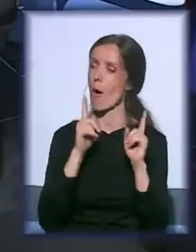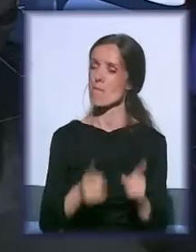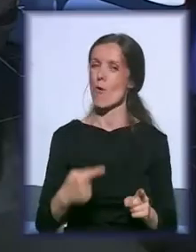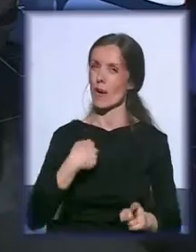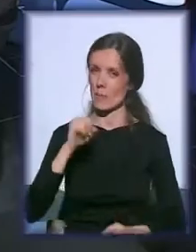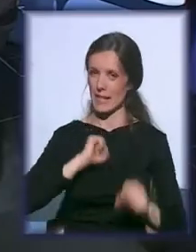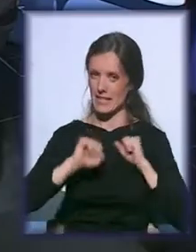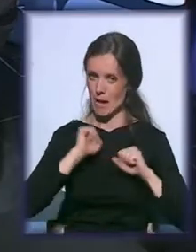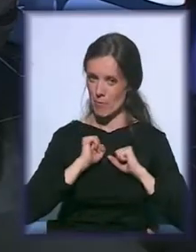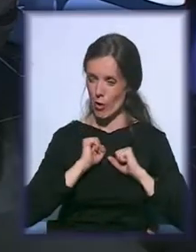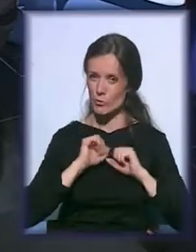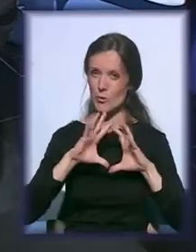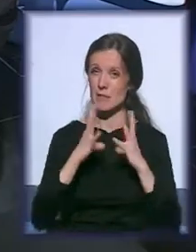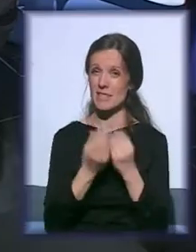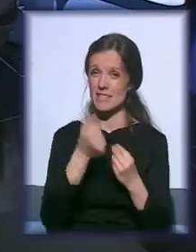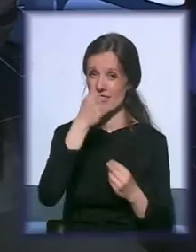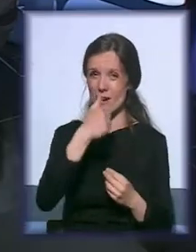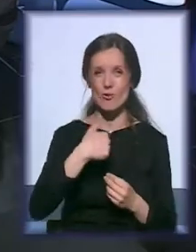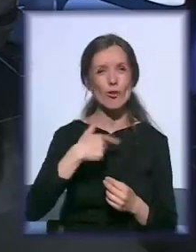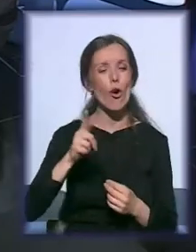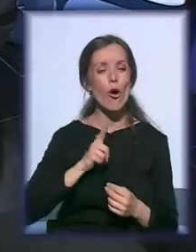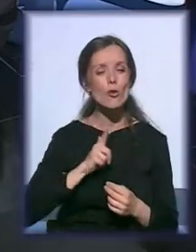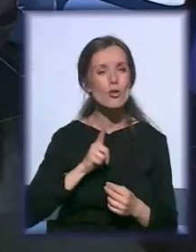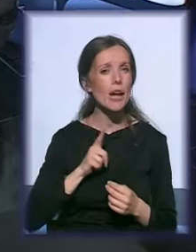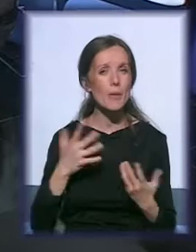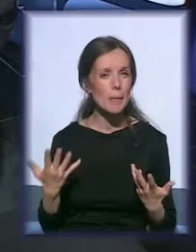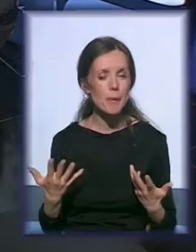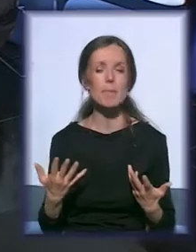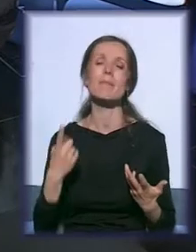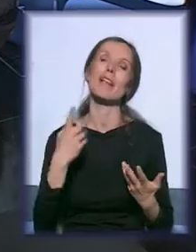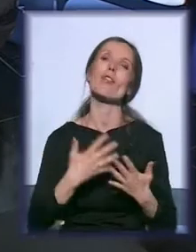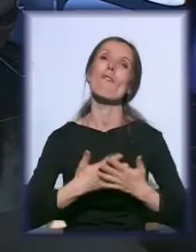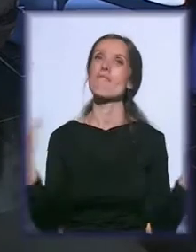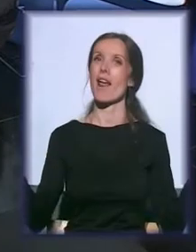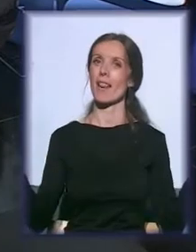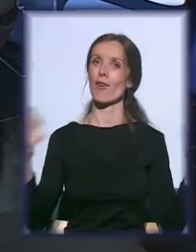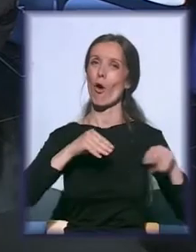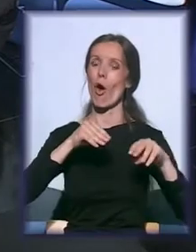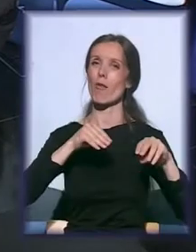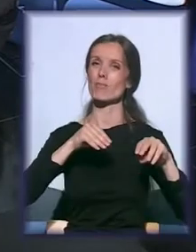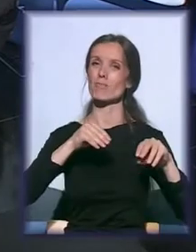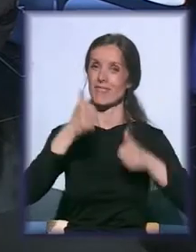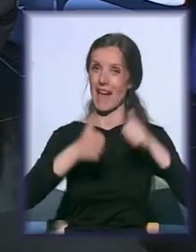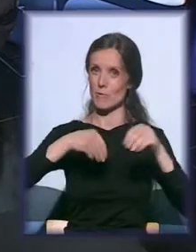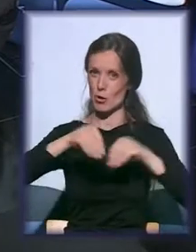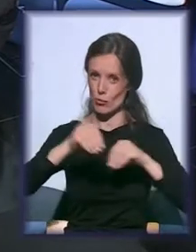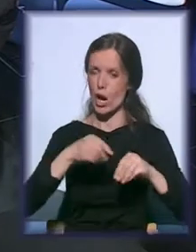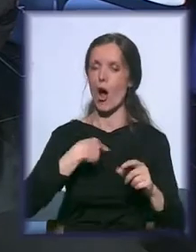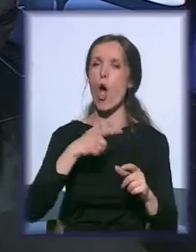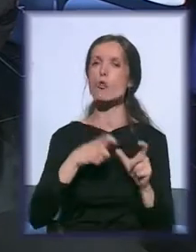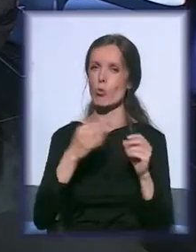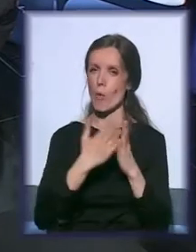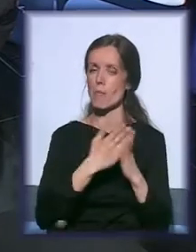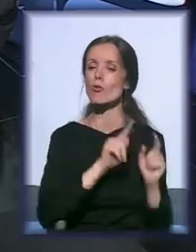potrudim i sve ono što očekujemo zapravo i jeste jedno veliko takvičenje u Šahu. Biće tu Televizija Studio B,